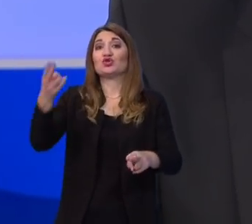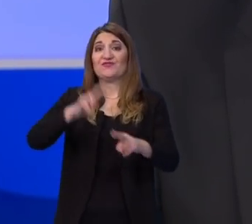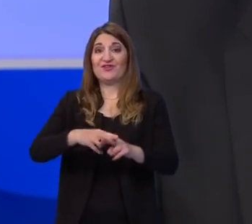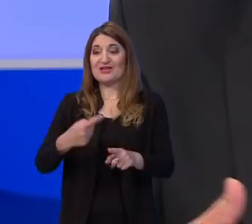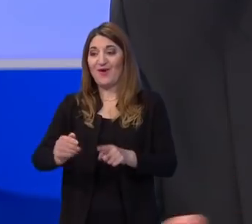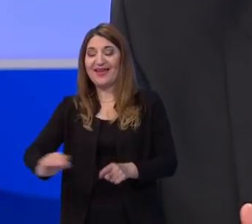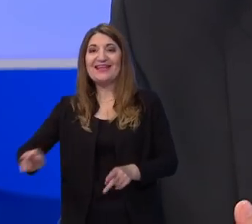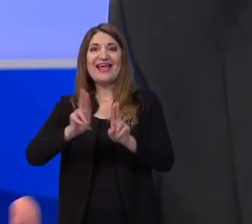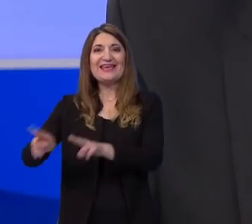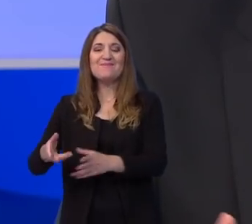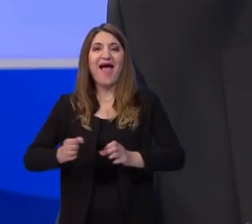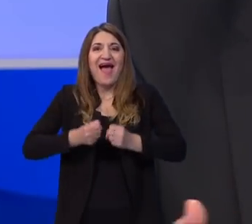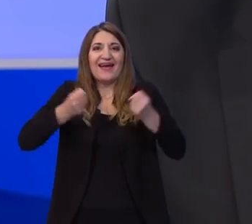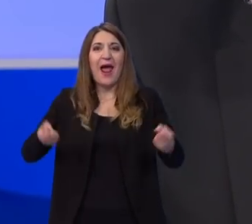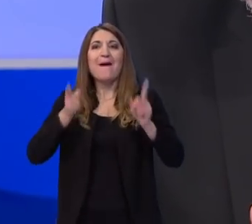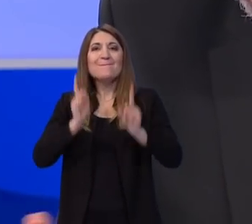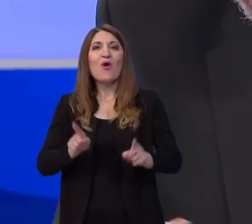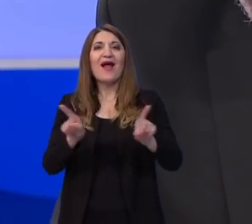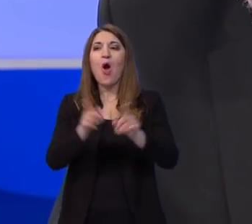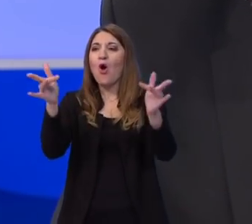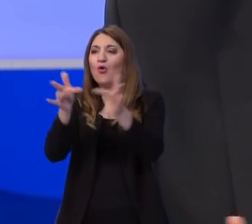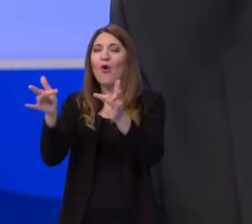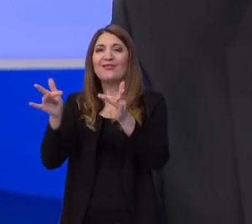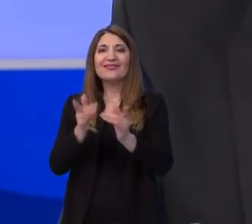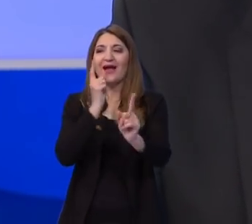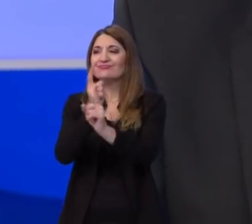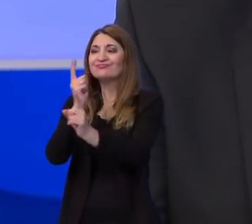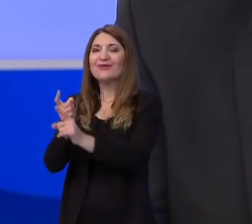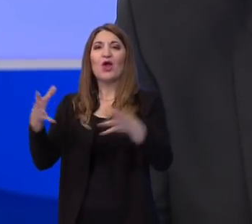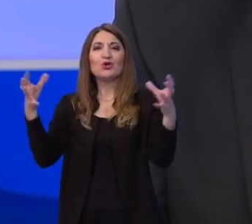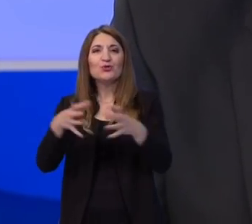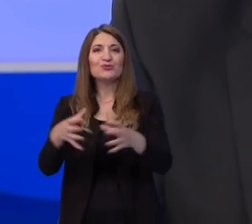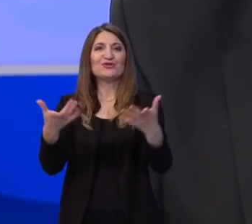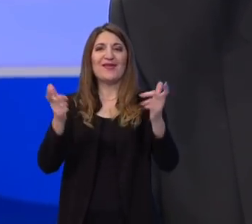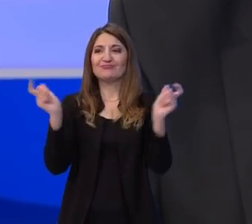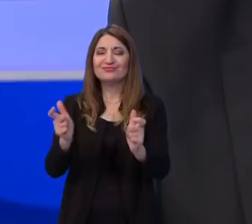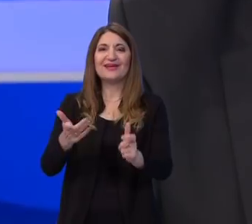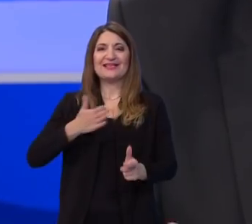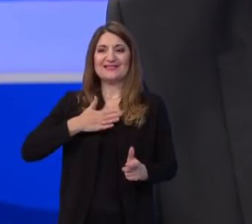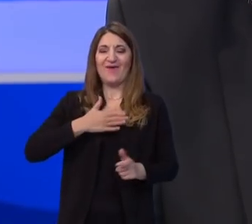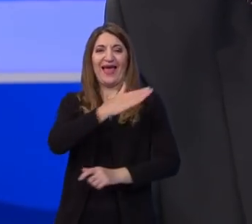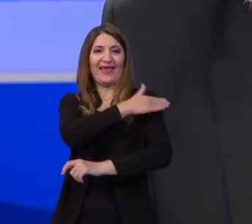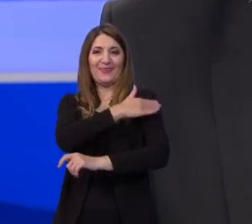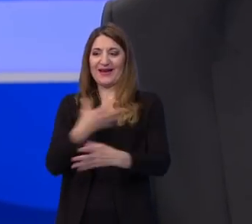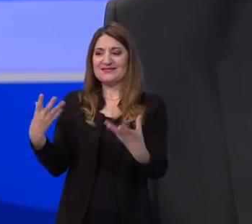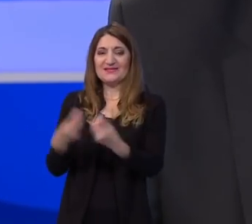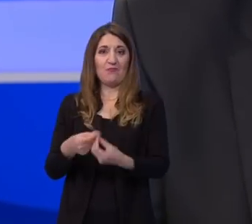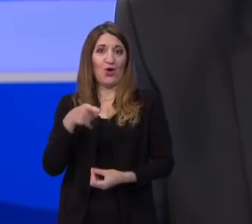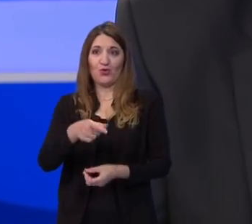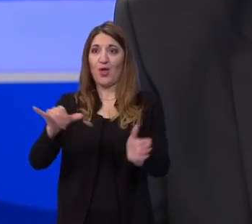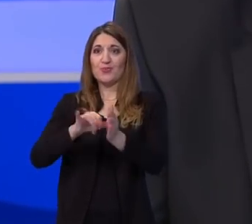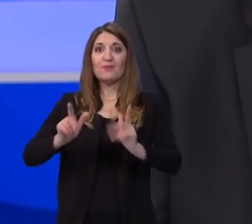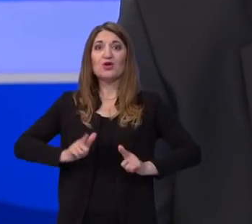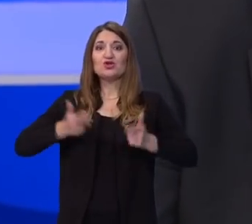razvoju. Njima su falili kontakte i njihova druženja sa svojim vršnjacima. To je sastavni dio